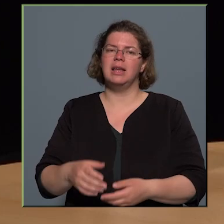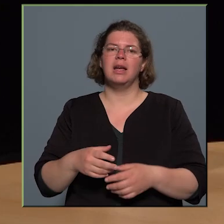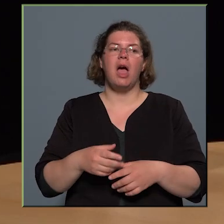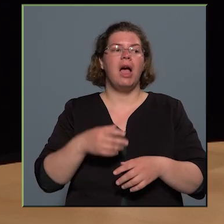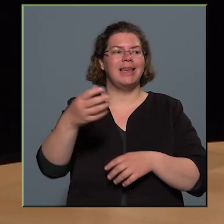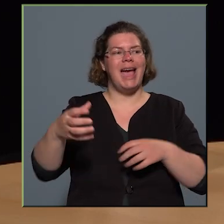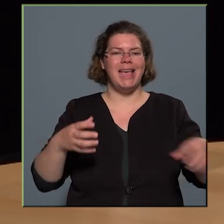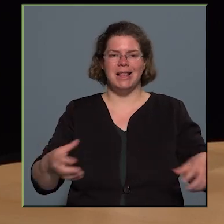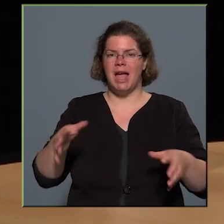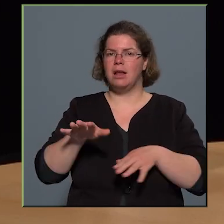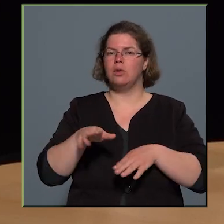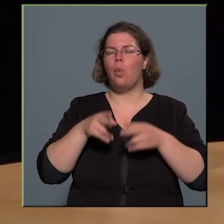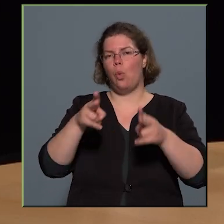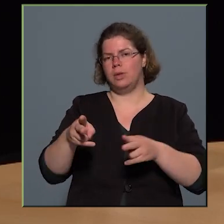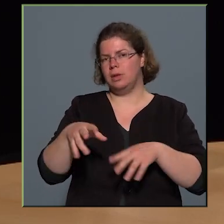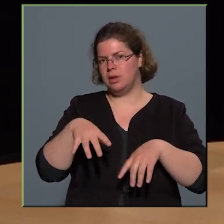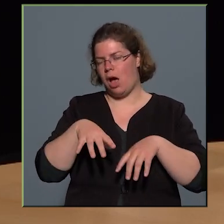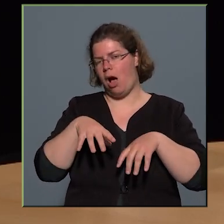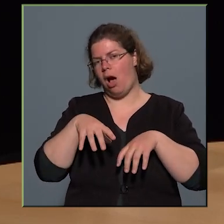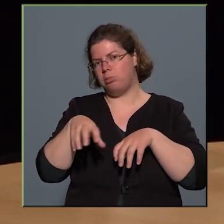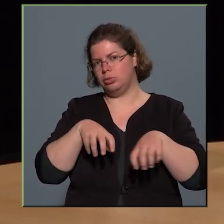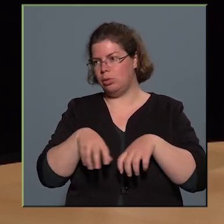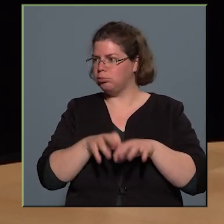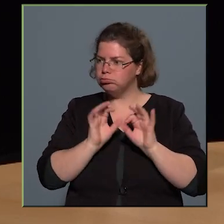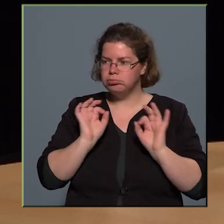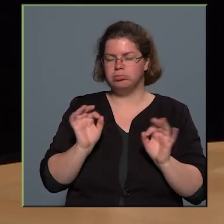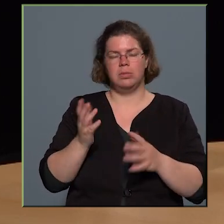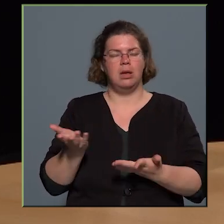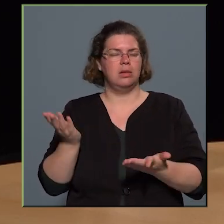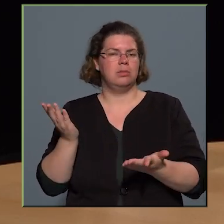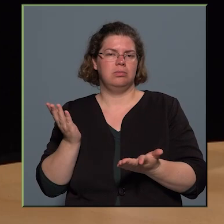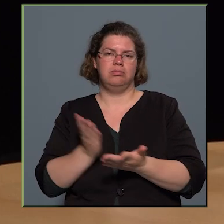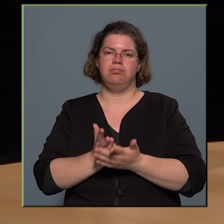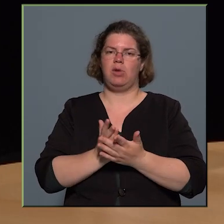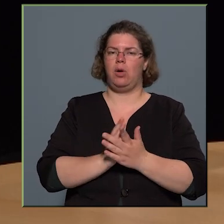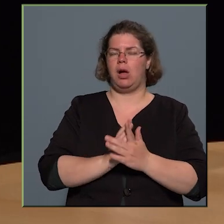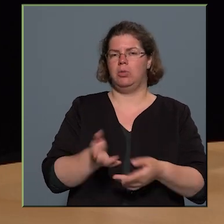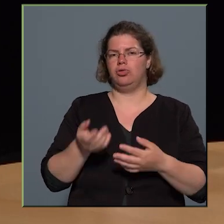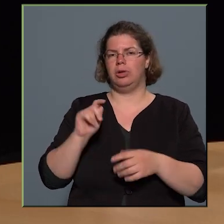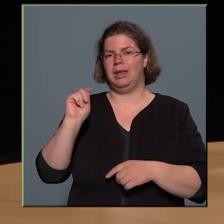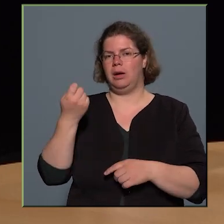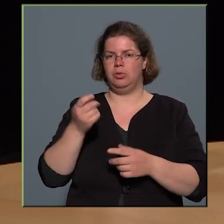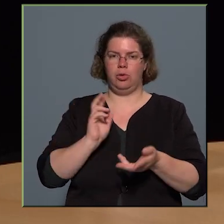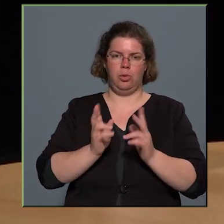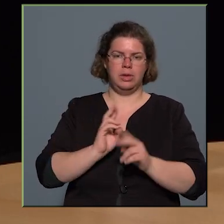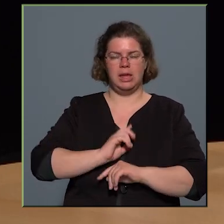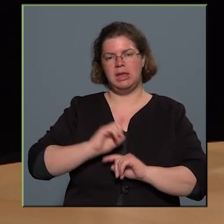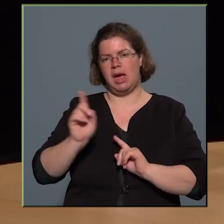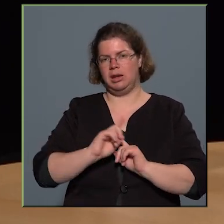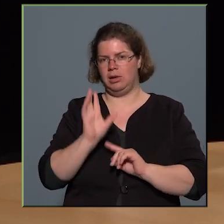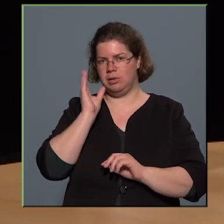is teljesen jól használhatók, hogy kiválovan alkalmas arra, hogy ide kikapcsolódni álljanak az emberek, és azt várjuk a